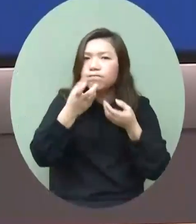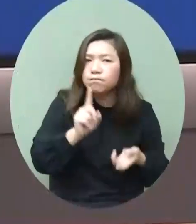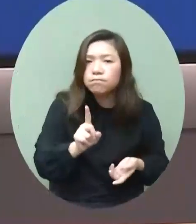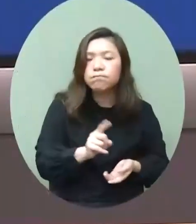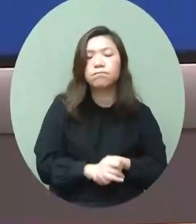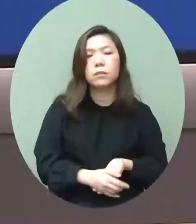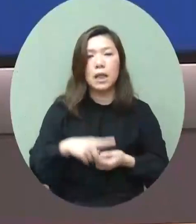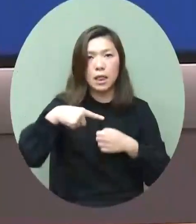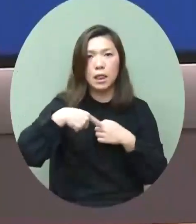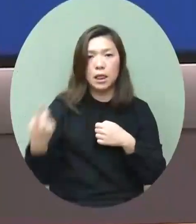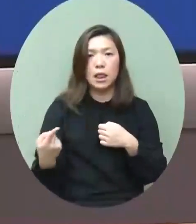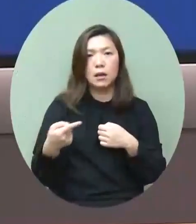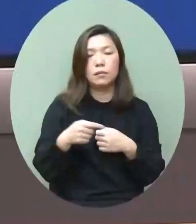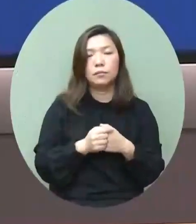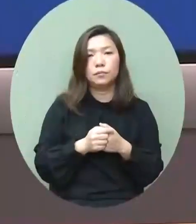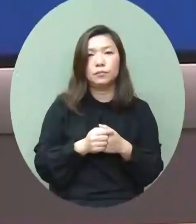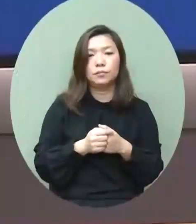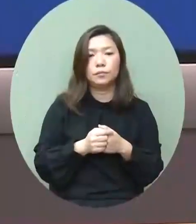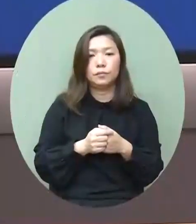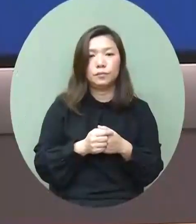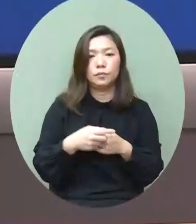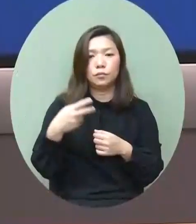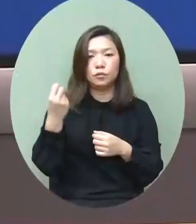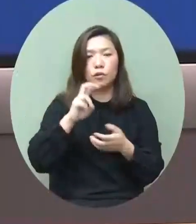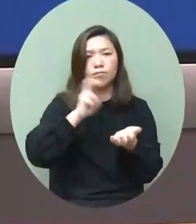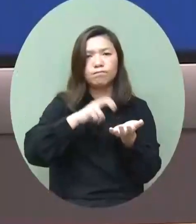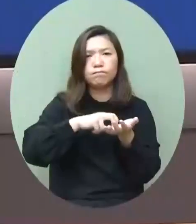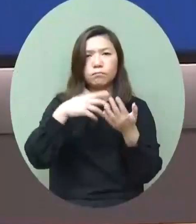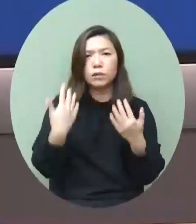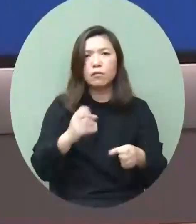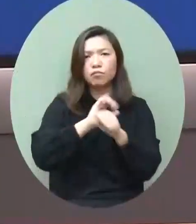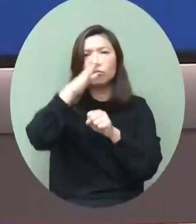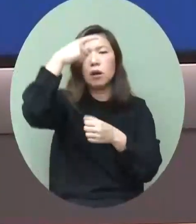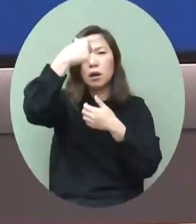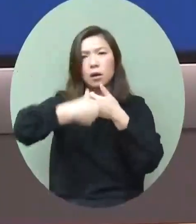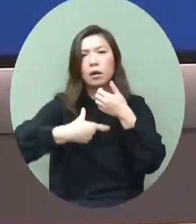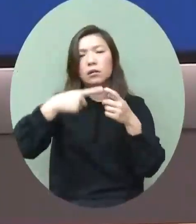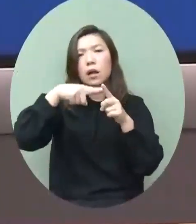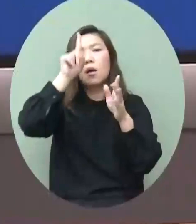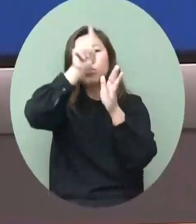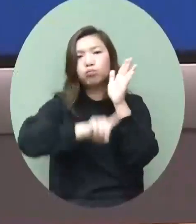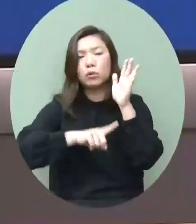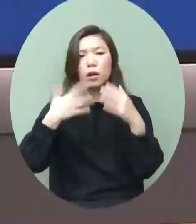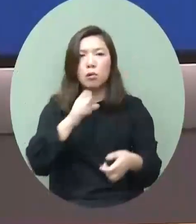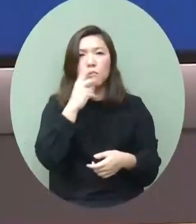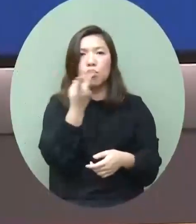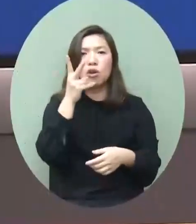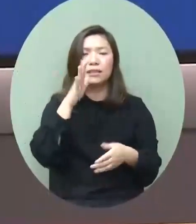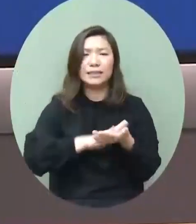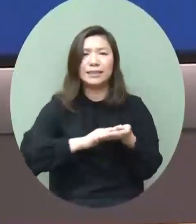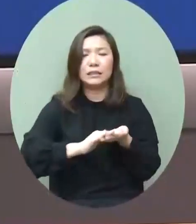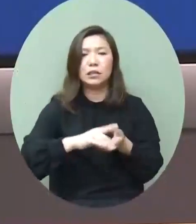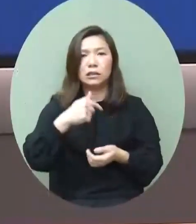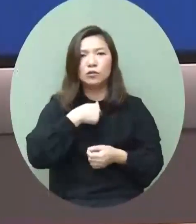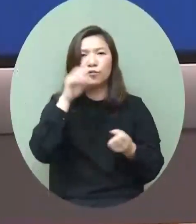一個就是隨著個案逐步下降我們有兩件事亦都要好重點做第一就是